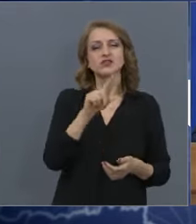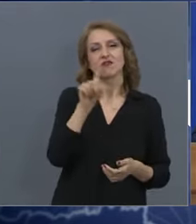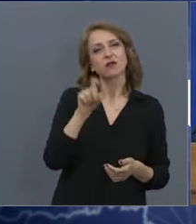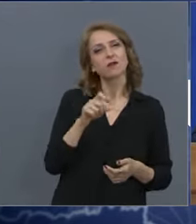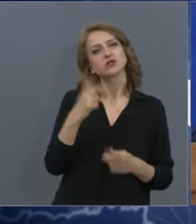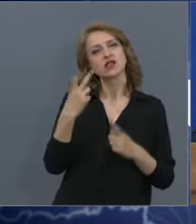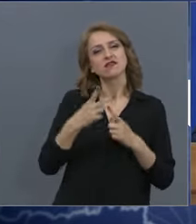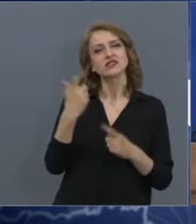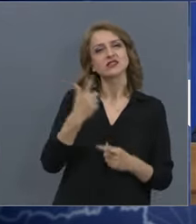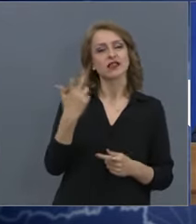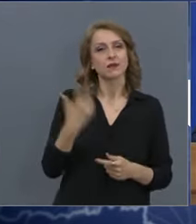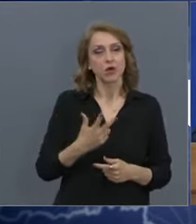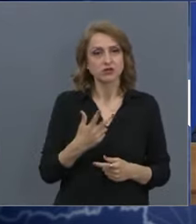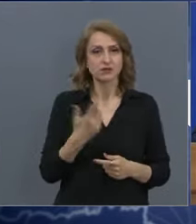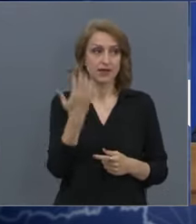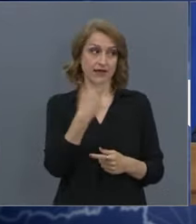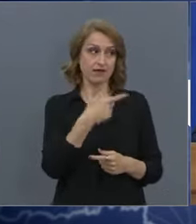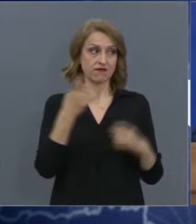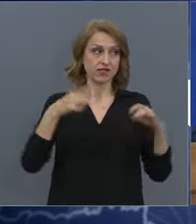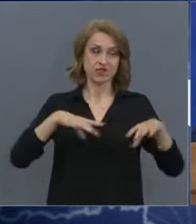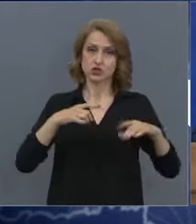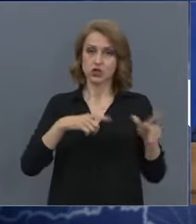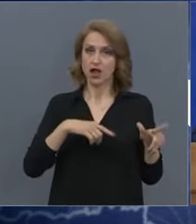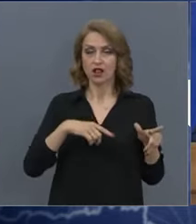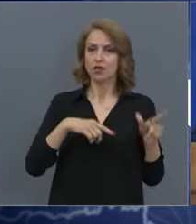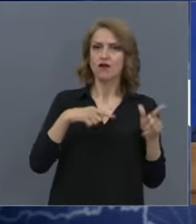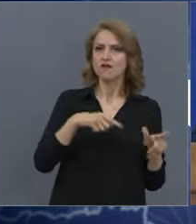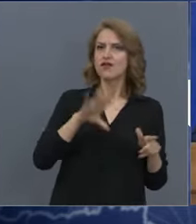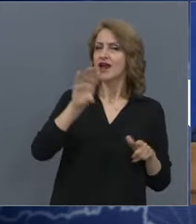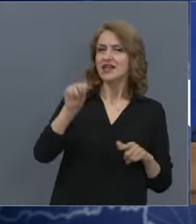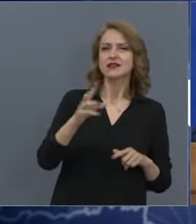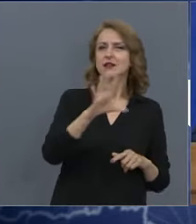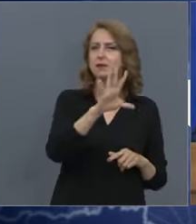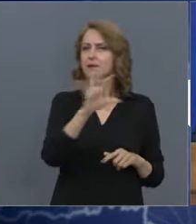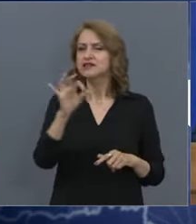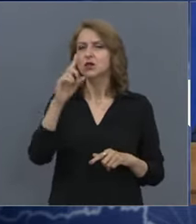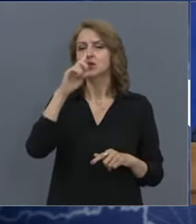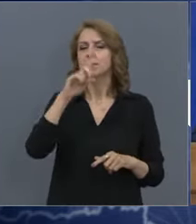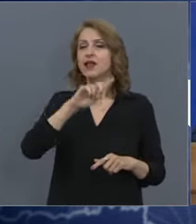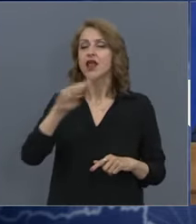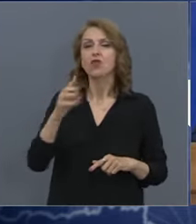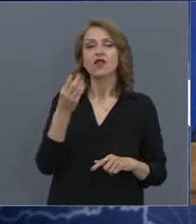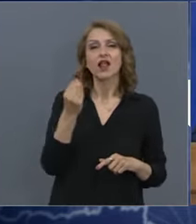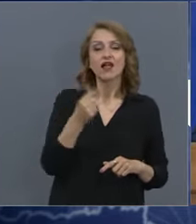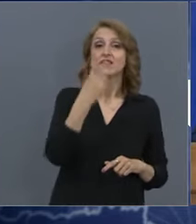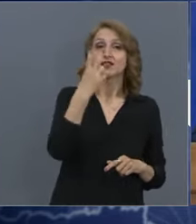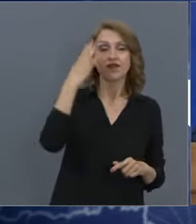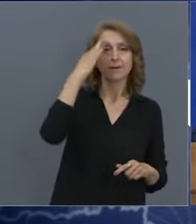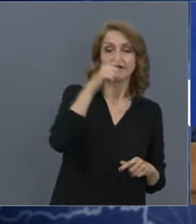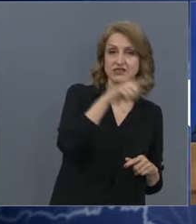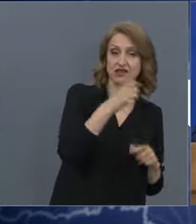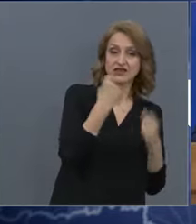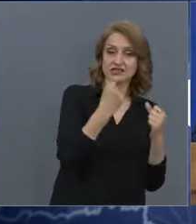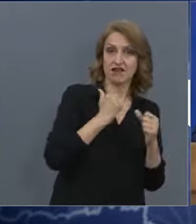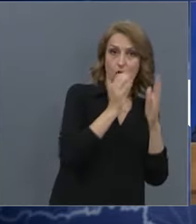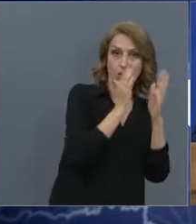и в началото на епидемията вие давахте 500 милиона лева на две министерства на здравеопазването и на МВР